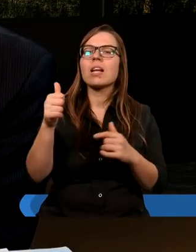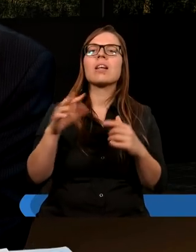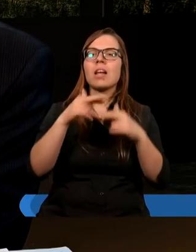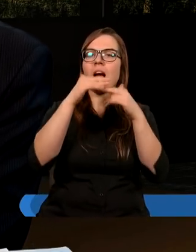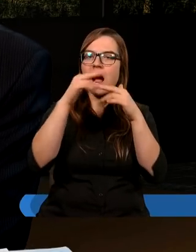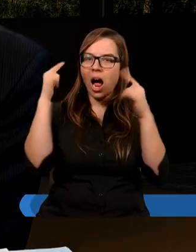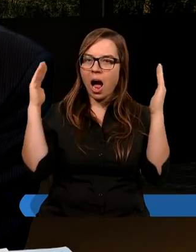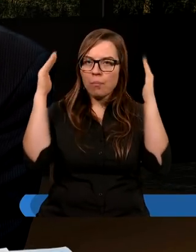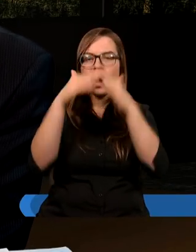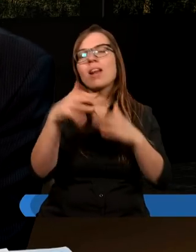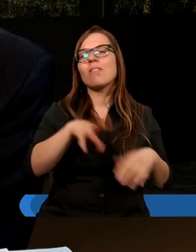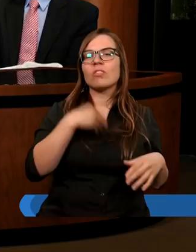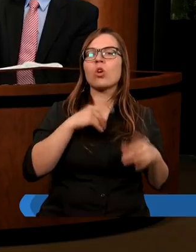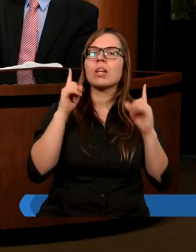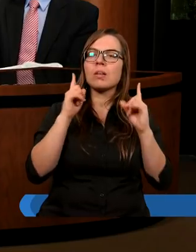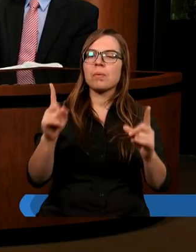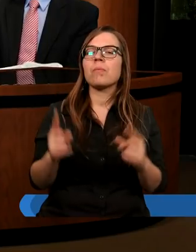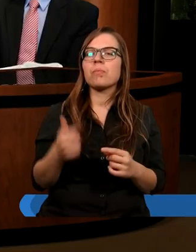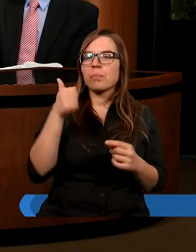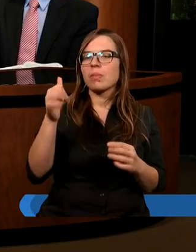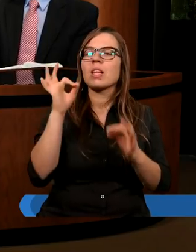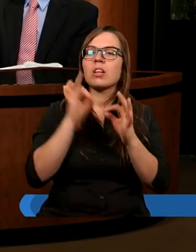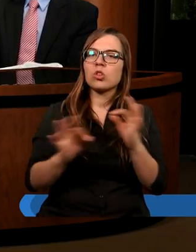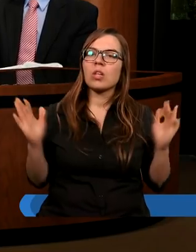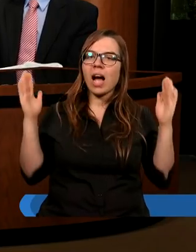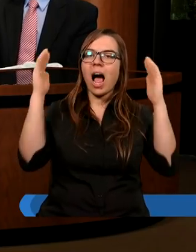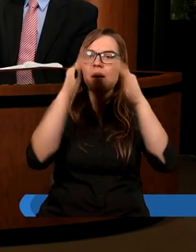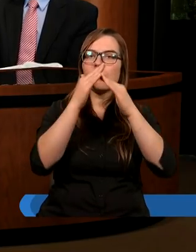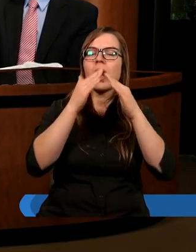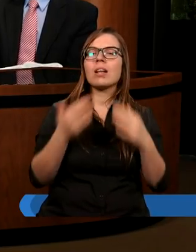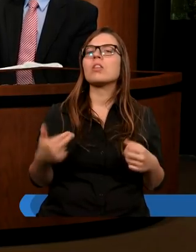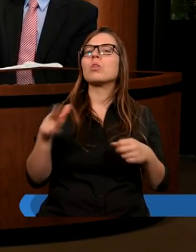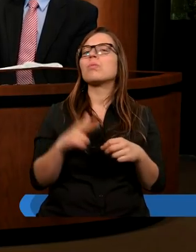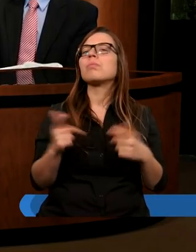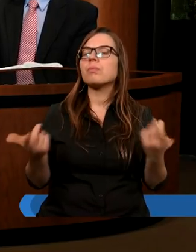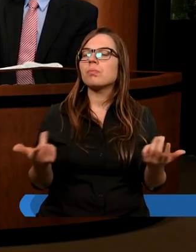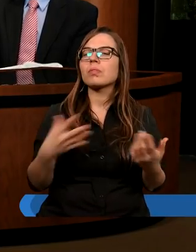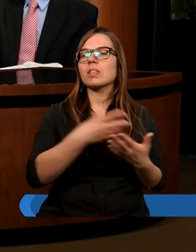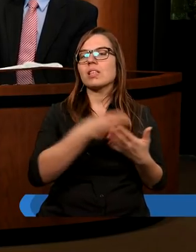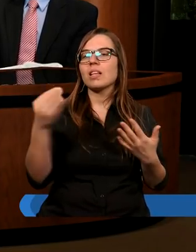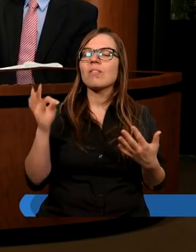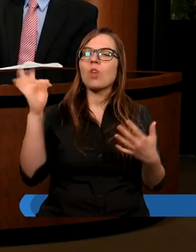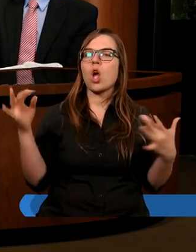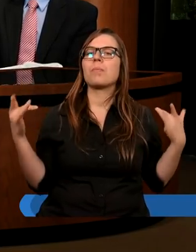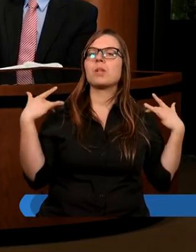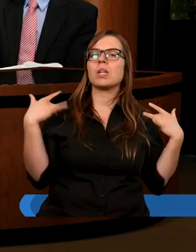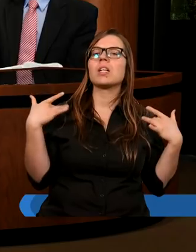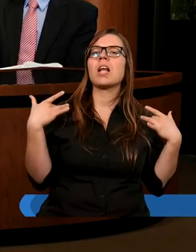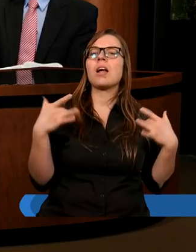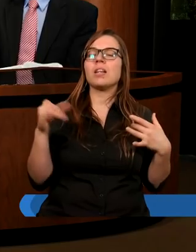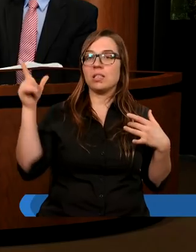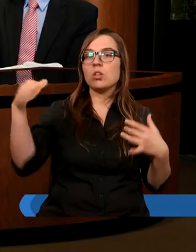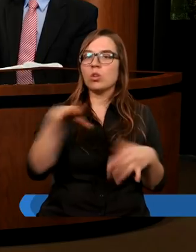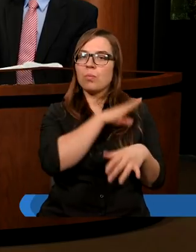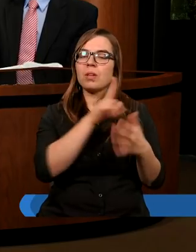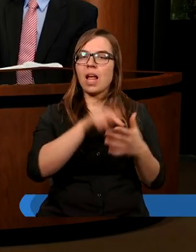prawdziwej świątyni niebiańskiej. To jest jeden doskonały kapłan, który zapłacił swoim życiem, złożył z siebie